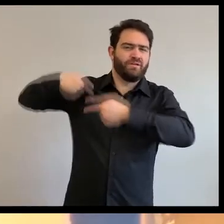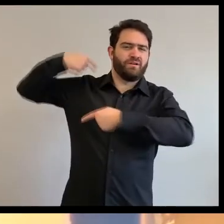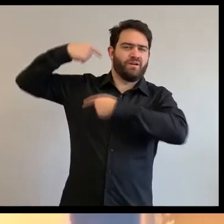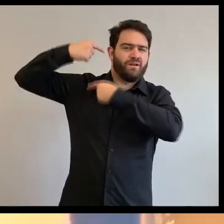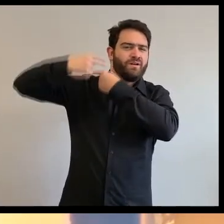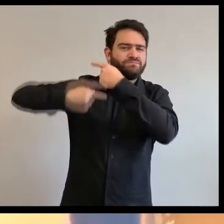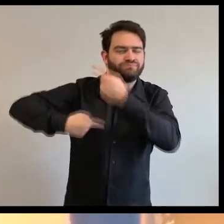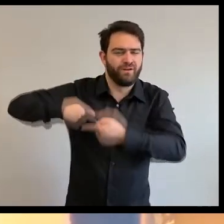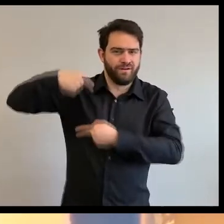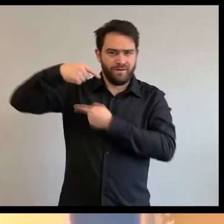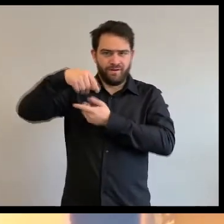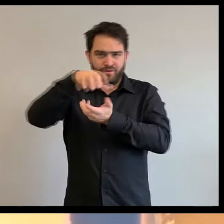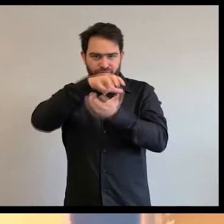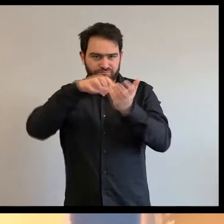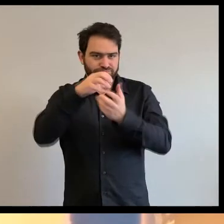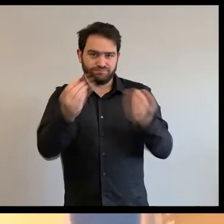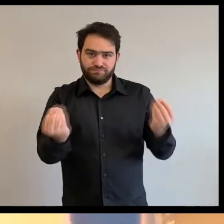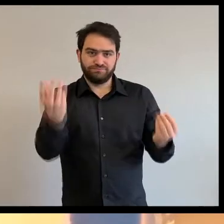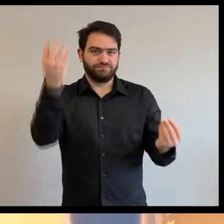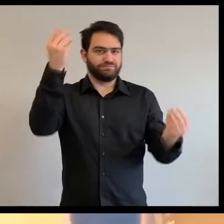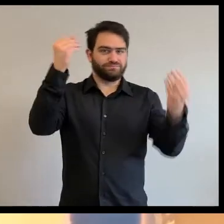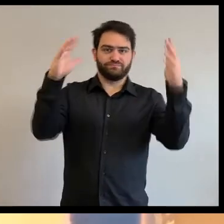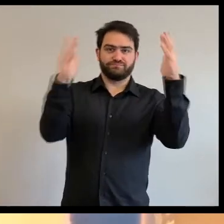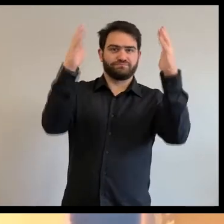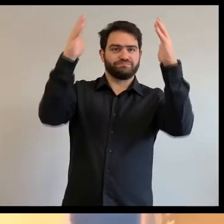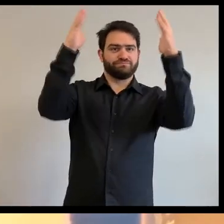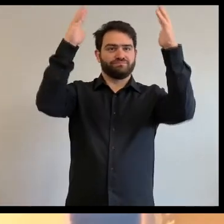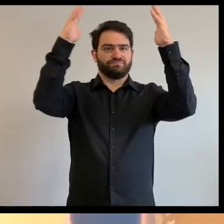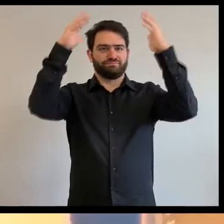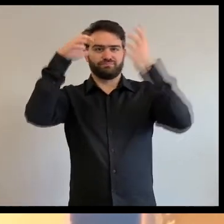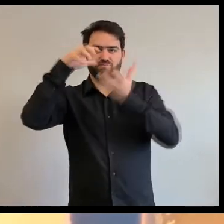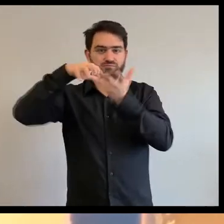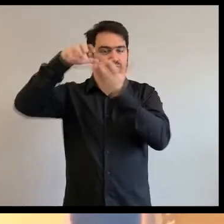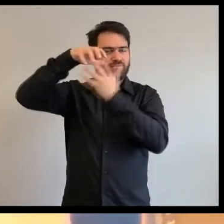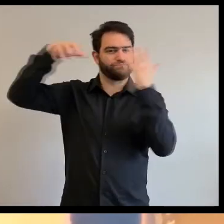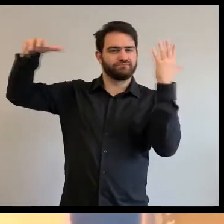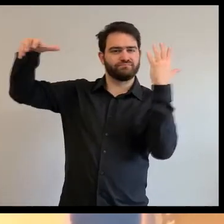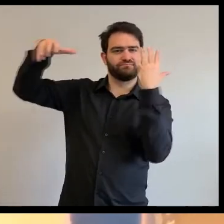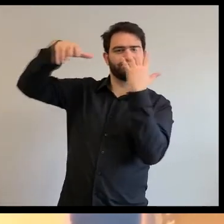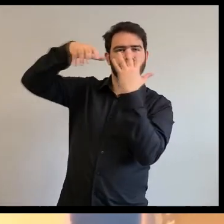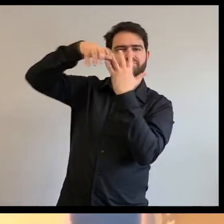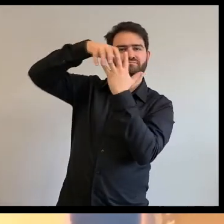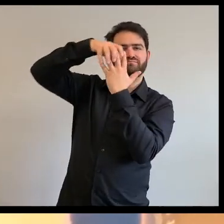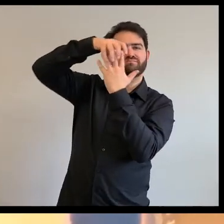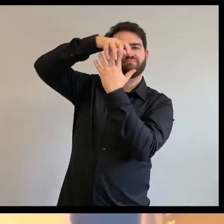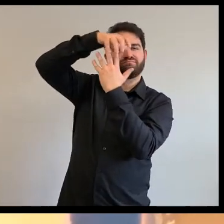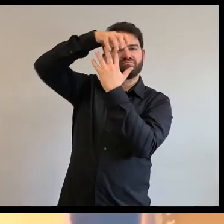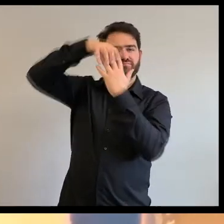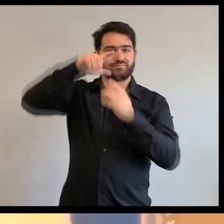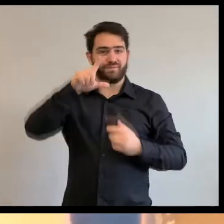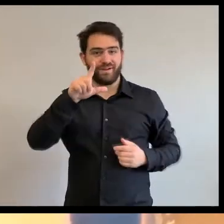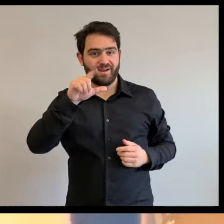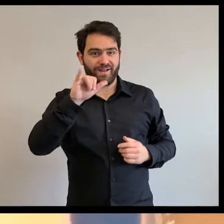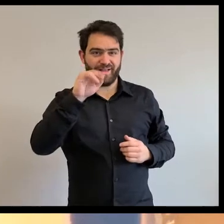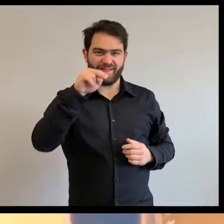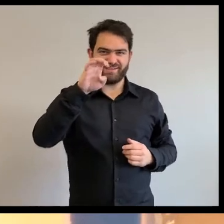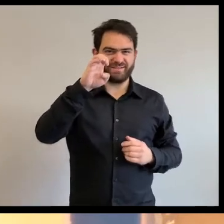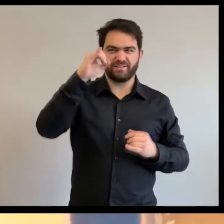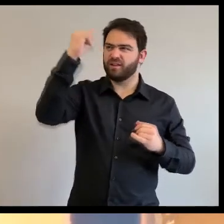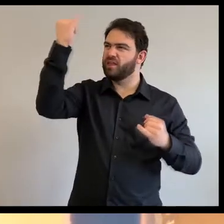il y a très longtemps, il y avait une forêt avec des forêt, arbres géants qui pouvaient toucher les nuages,